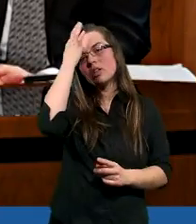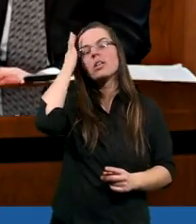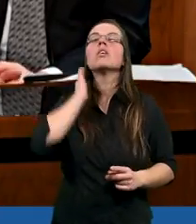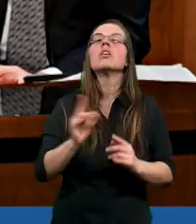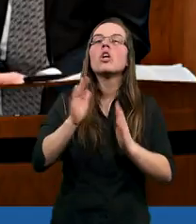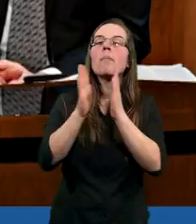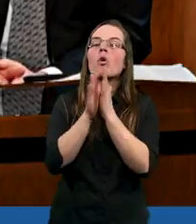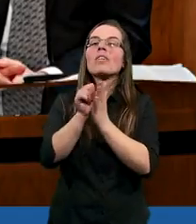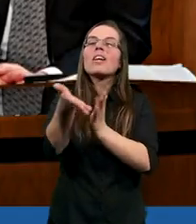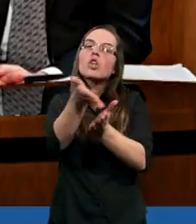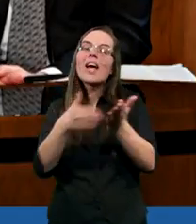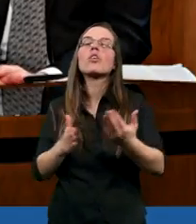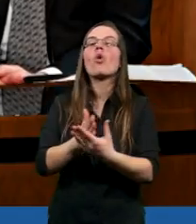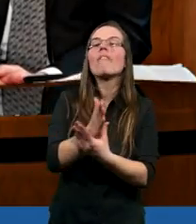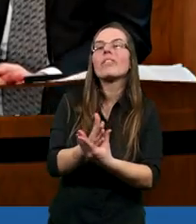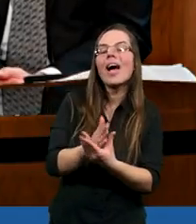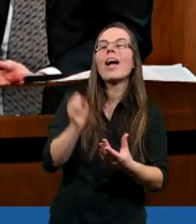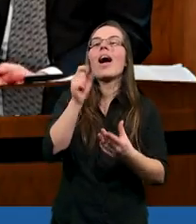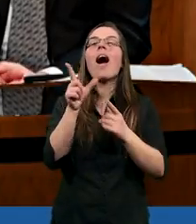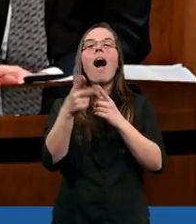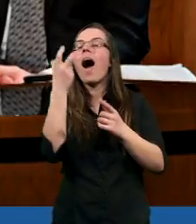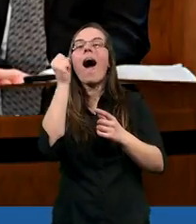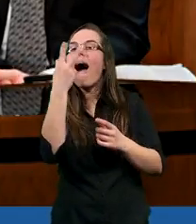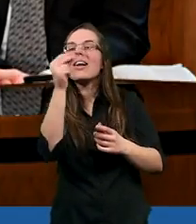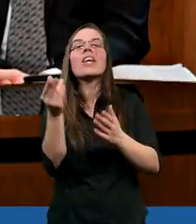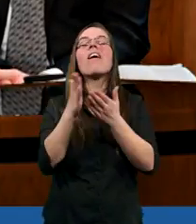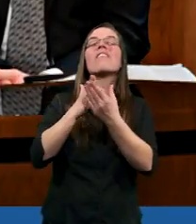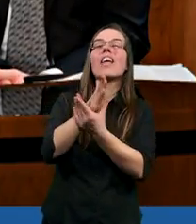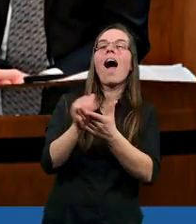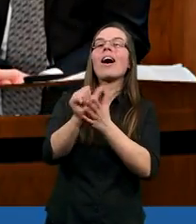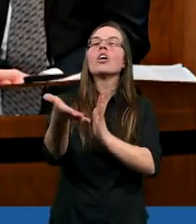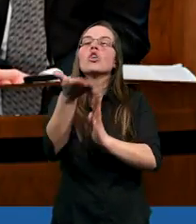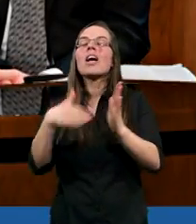że modlitwa jest częścią wiary, a nie wiara jest częścią modlitwy.